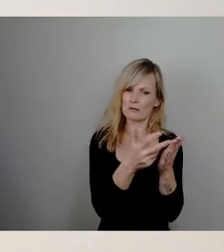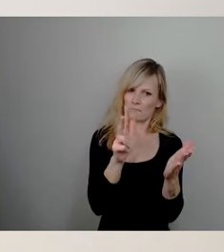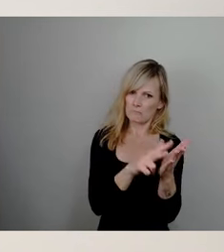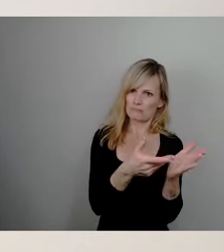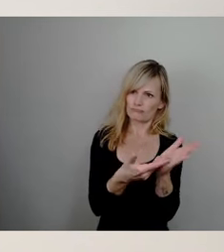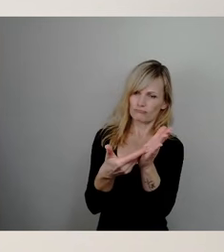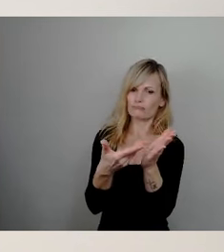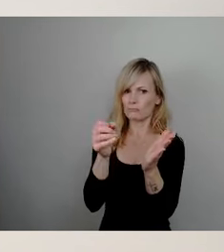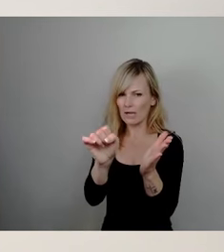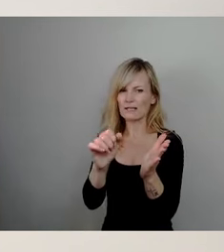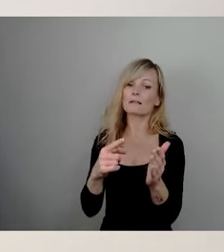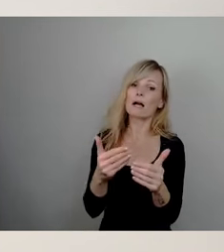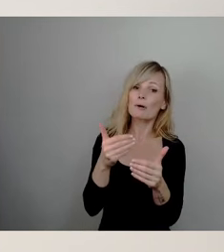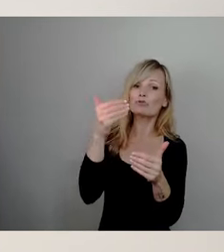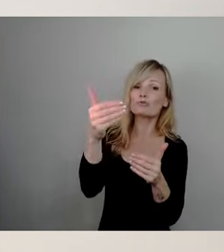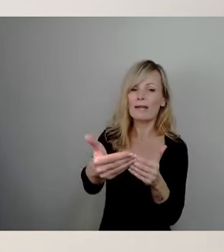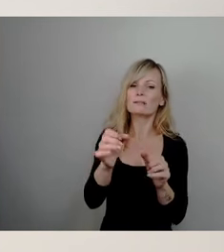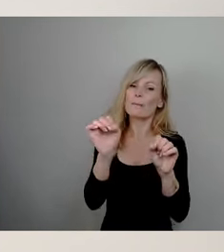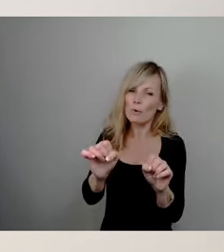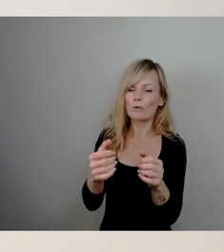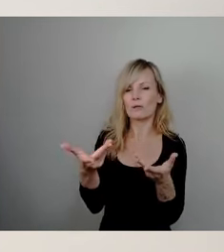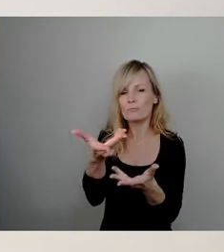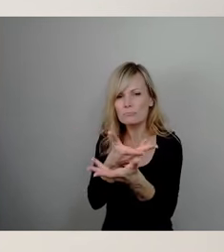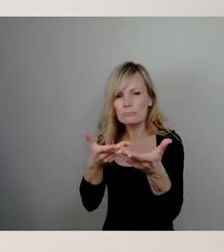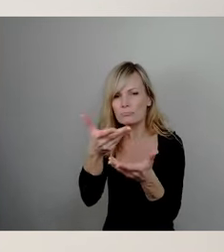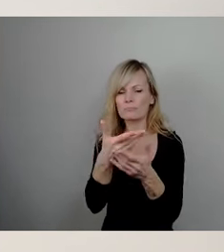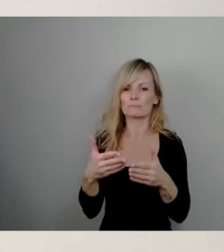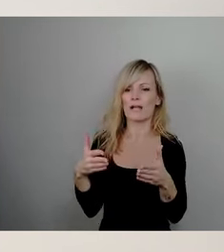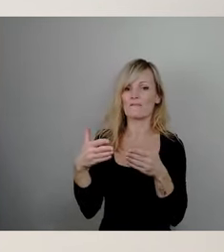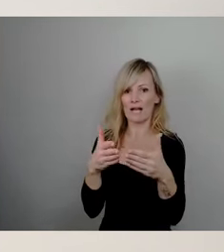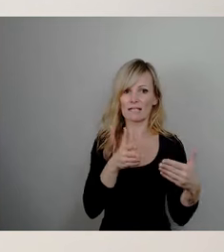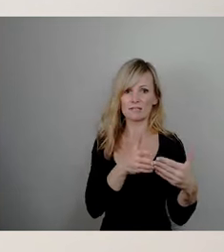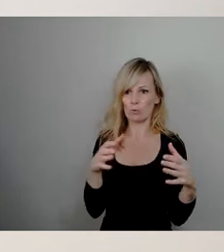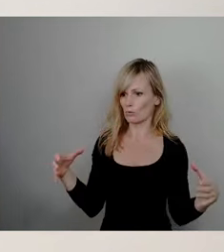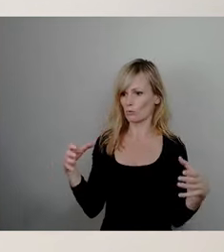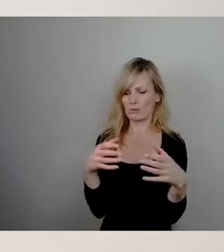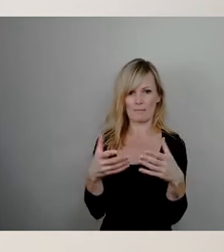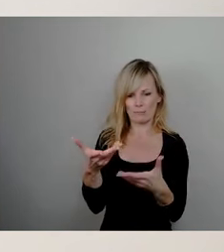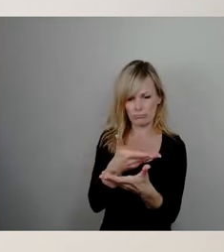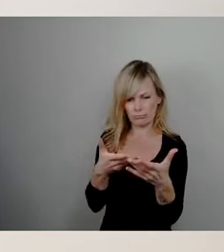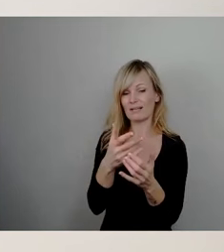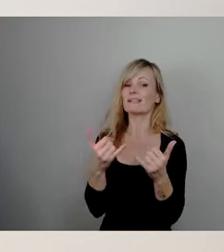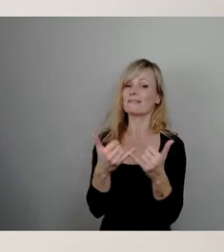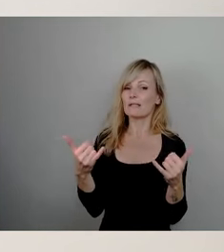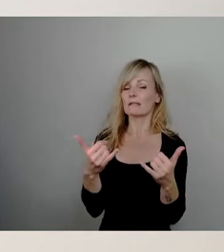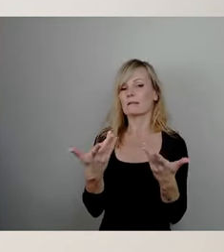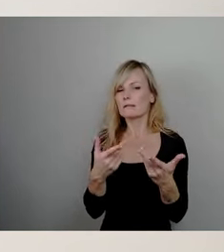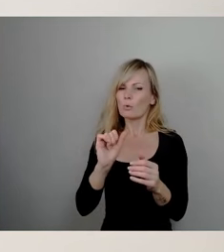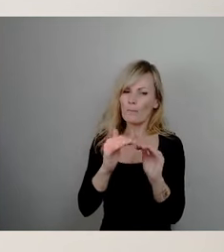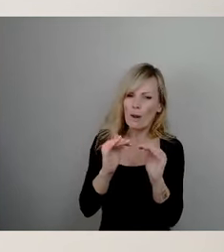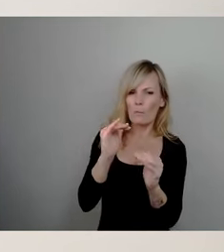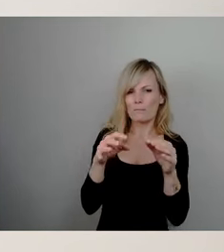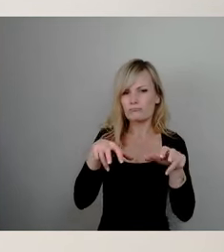dass wir da ins Gespräch kommen können, beziehungsweise Fraktionen ins Gespräch kommen können mit uns, wie man die eine oder andere Sache noch mal anders sieht.